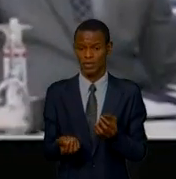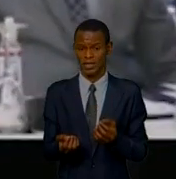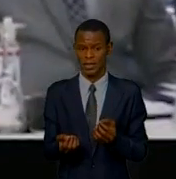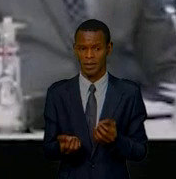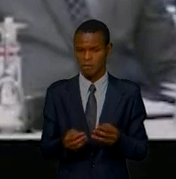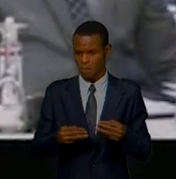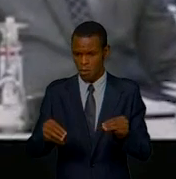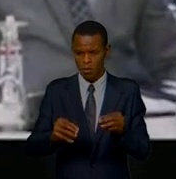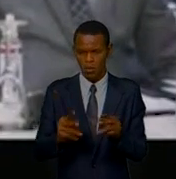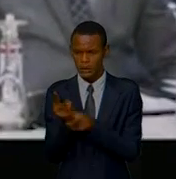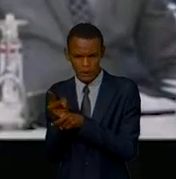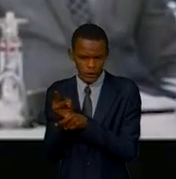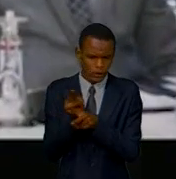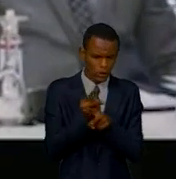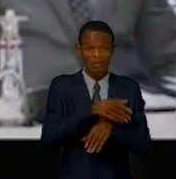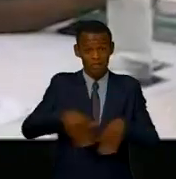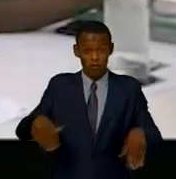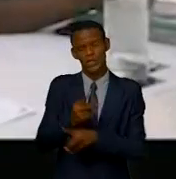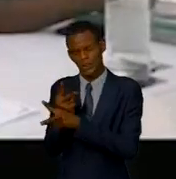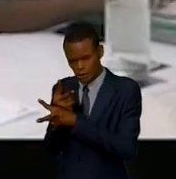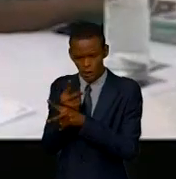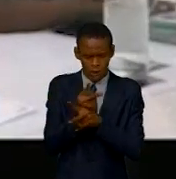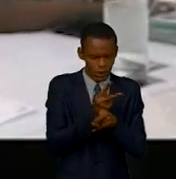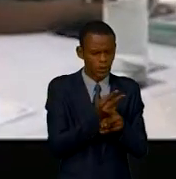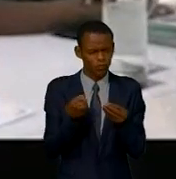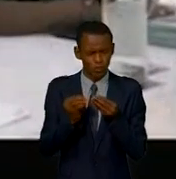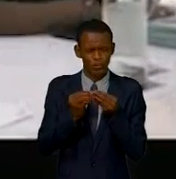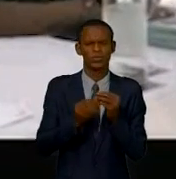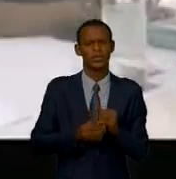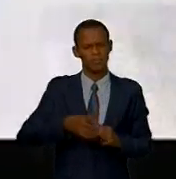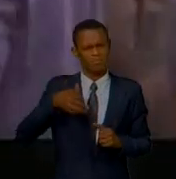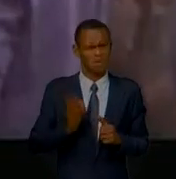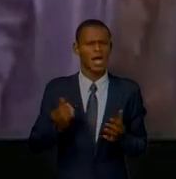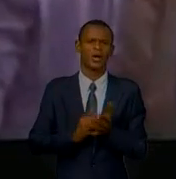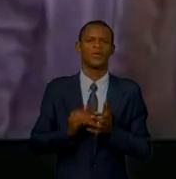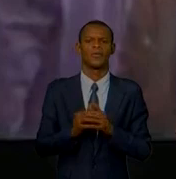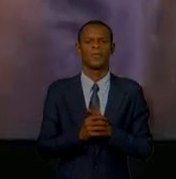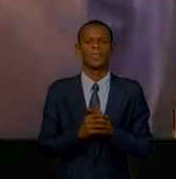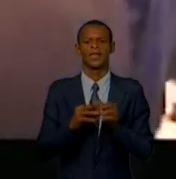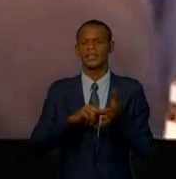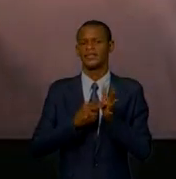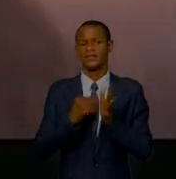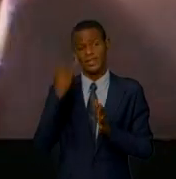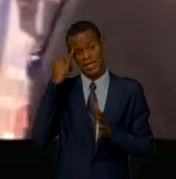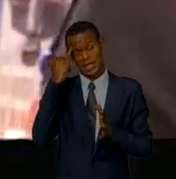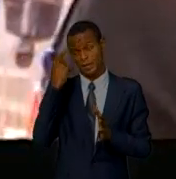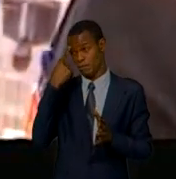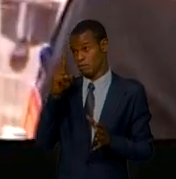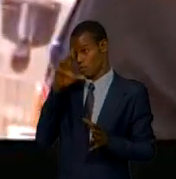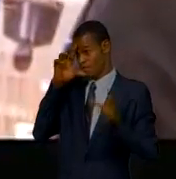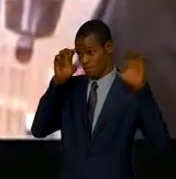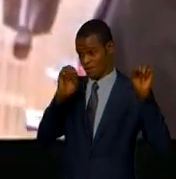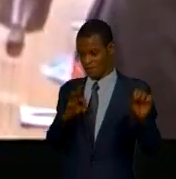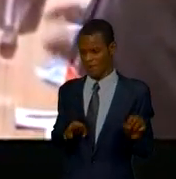de frontières communes. Il va sans dire que la voie diplomatique optée par le chef de l'État, Félix-Antoine Chusseke de Tulumbo, est